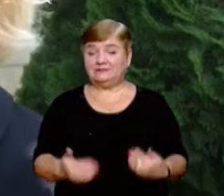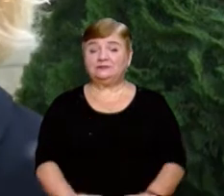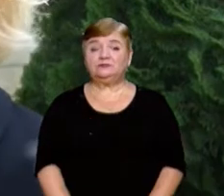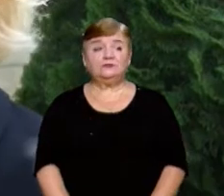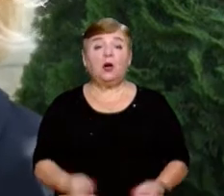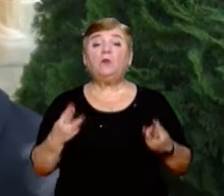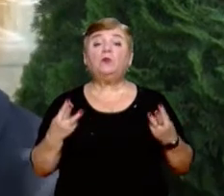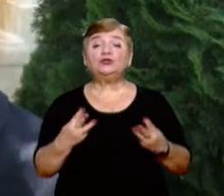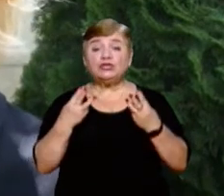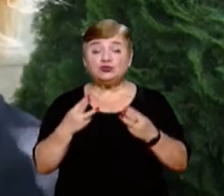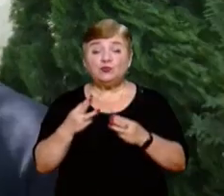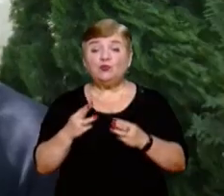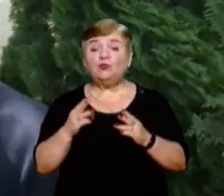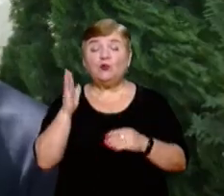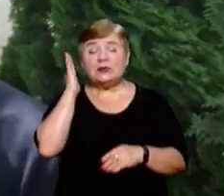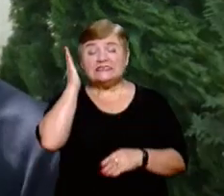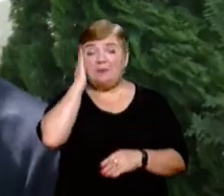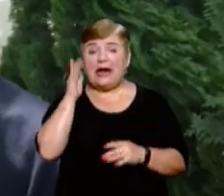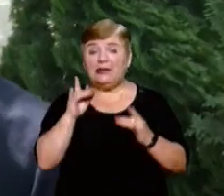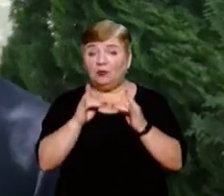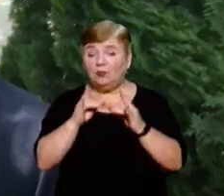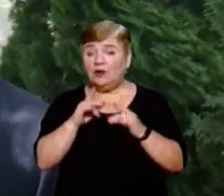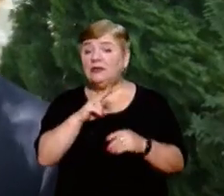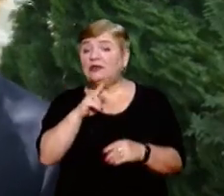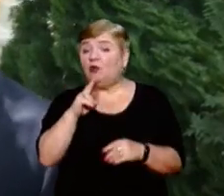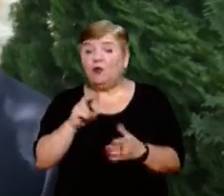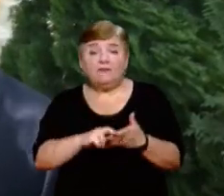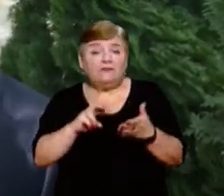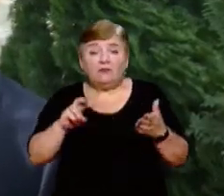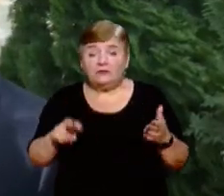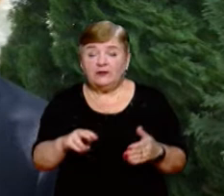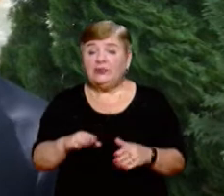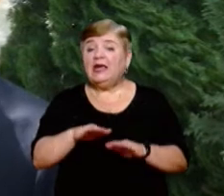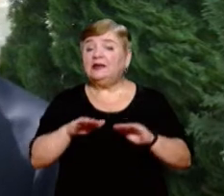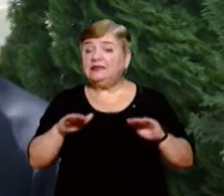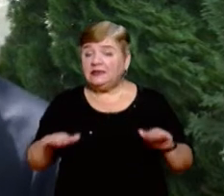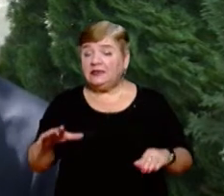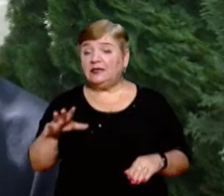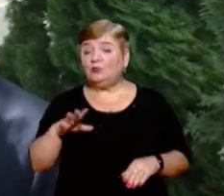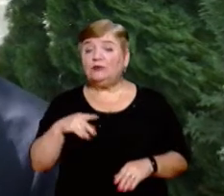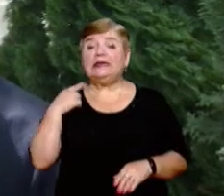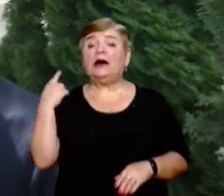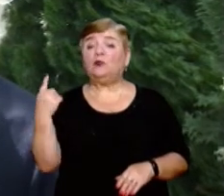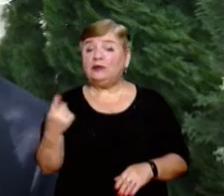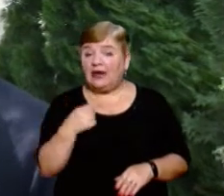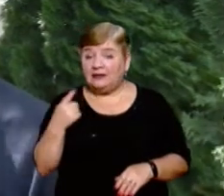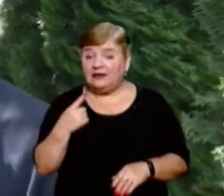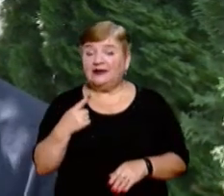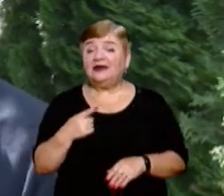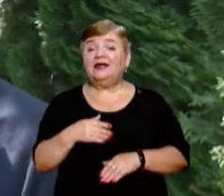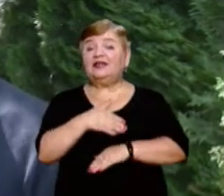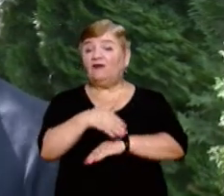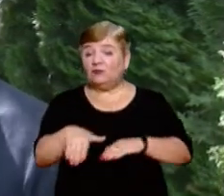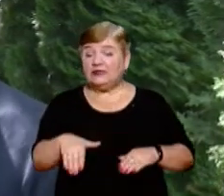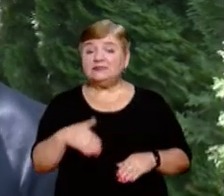Пожежа виникла у спальному приміщенні. Вогноборцям не довелося нікого евакуйовувати, адже діти та персонал були якраз на прогулянці. Тобто перебували на